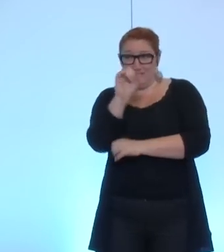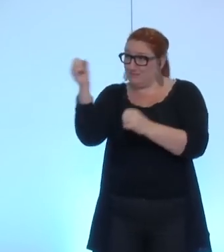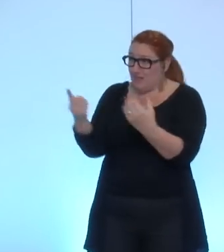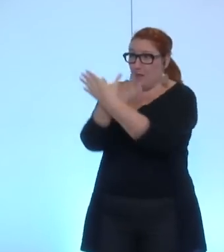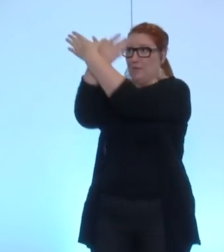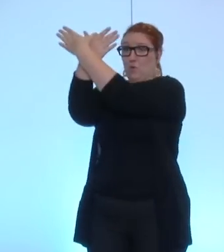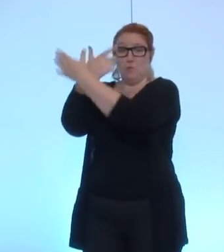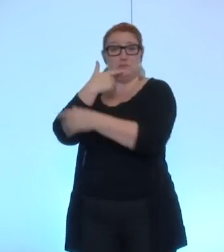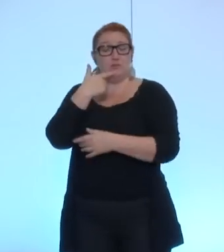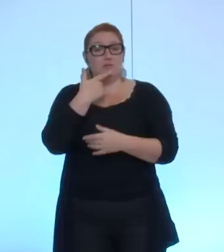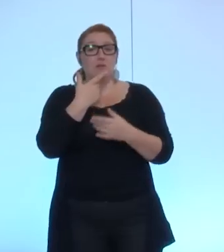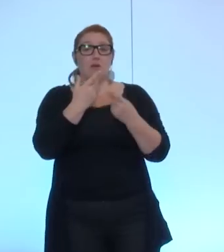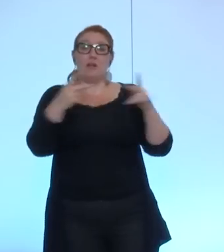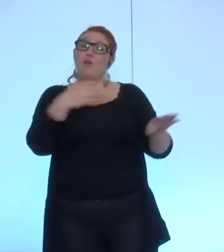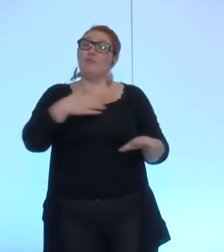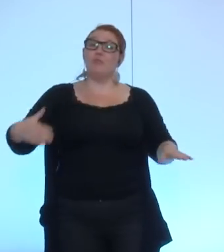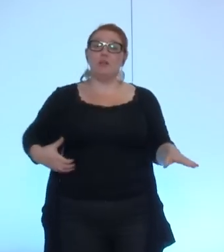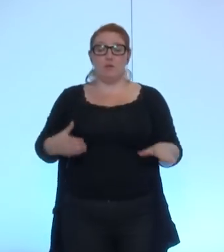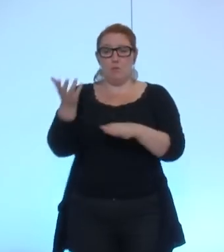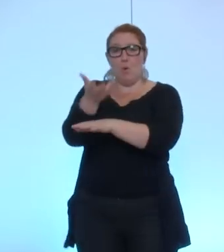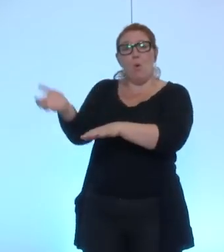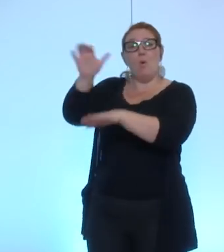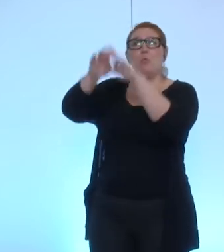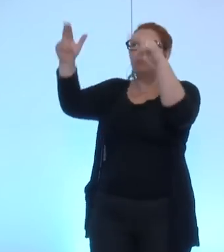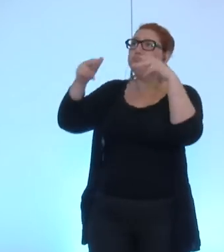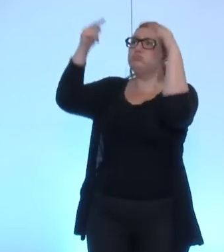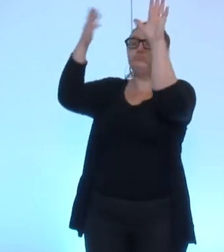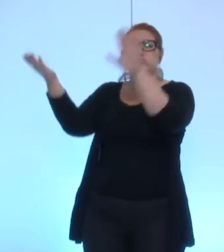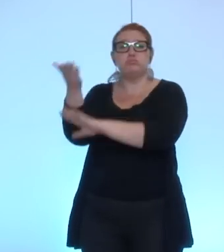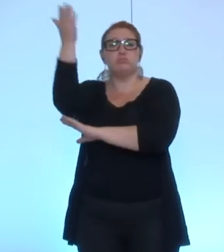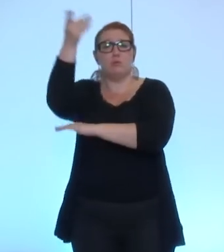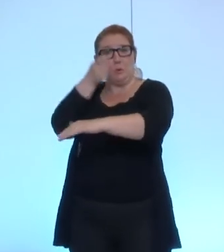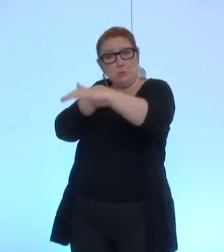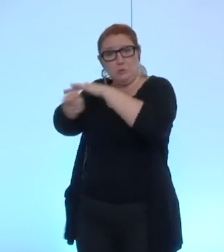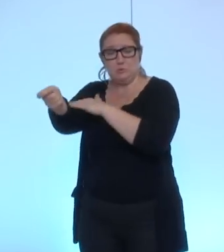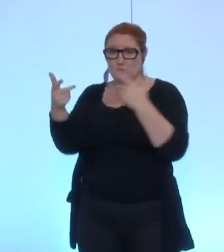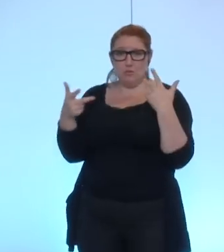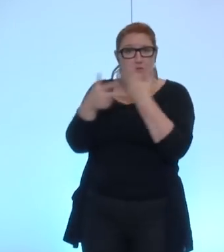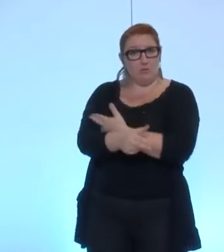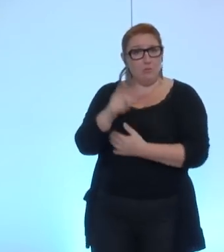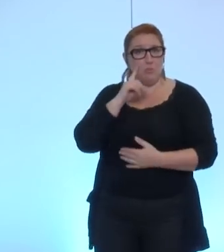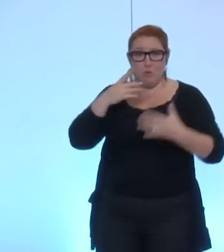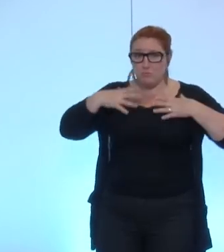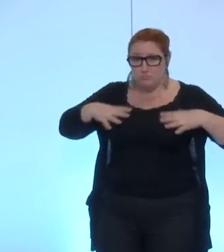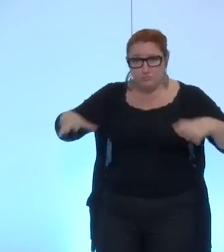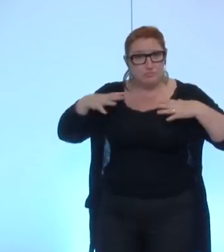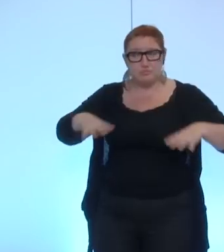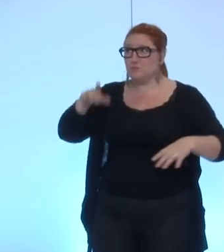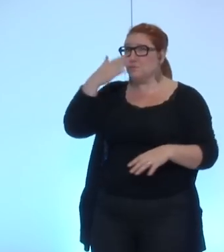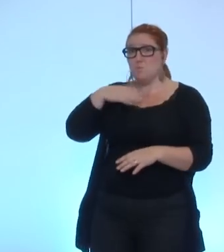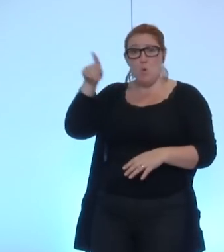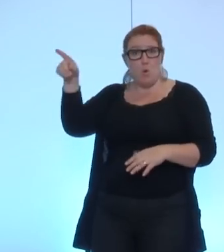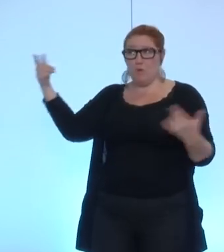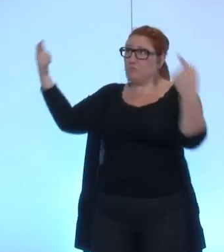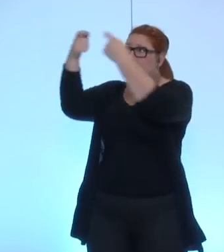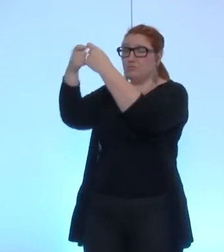la ville arrête son soutien au pôle de compétitivité, c'est parce que, il nous semble que le bon niveau est celui de l'intercommunalité. et ça nous